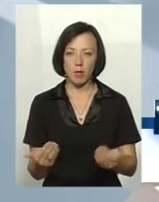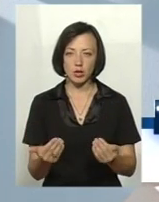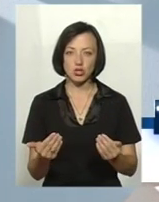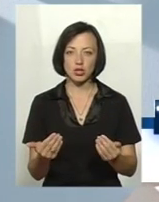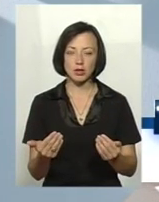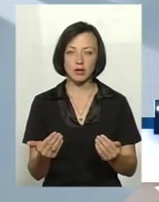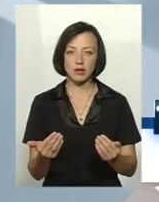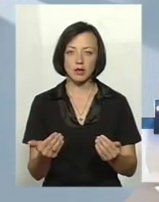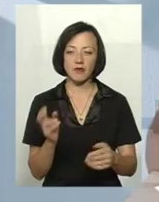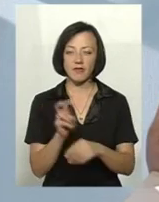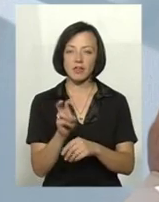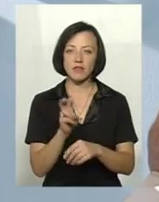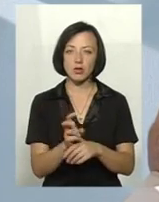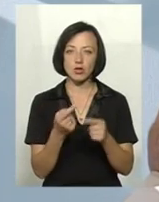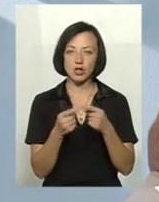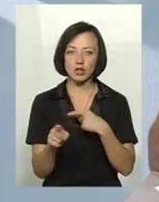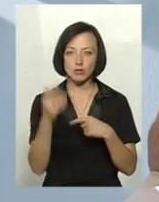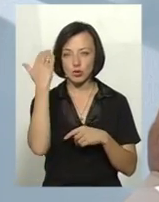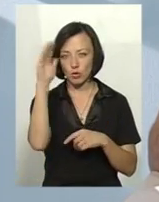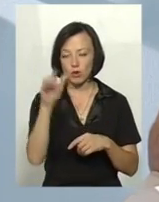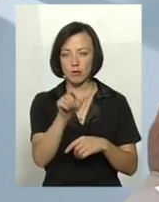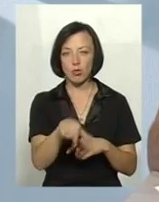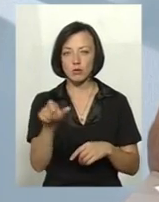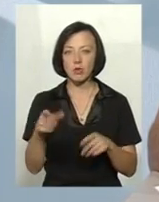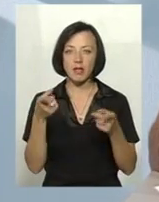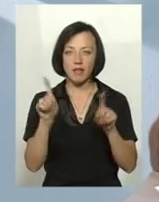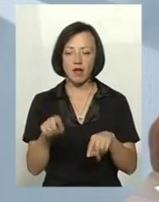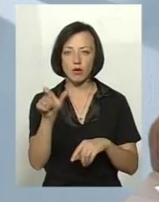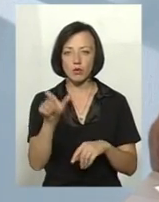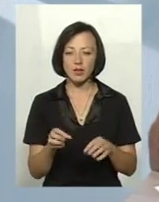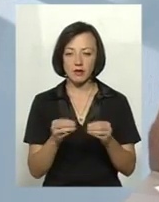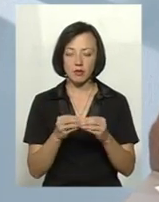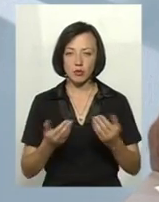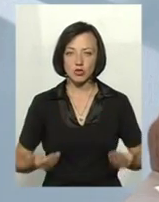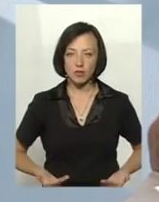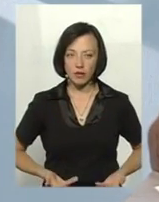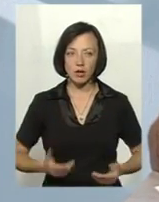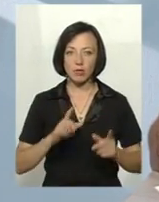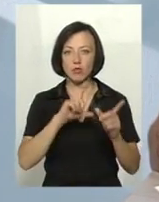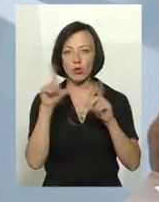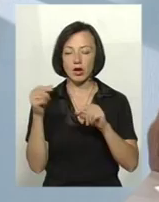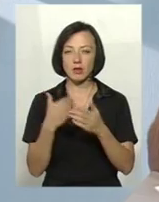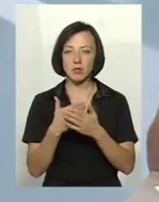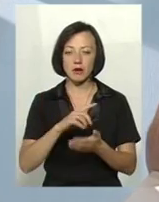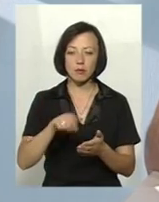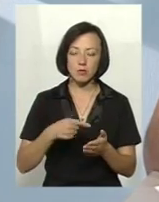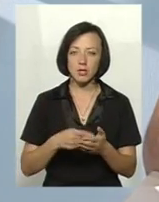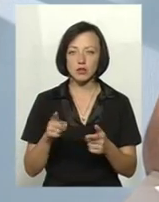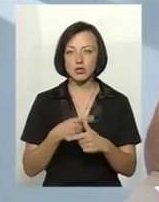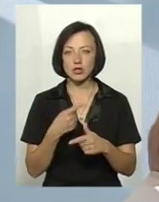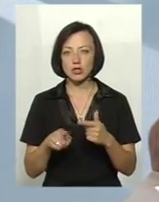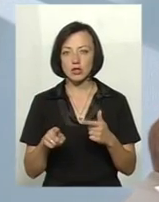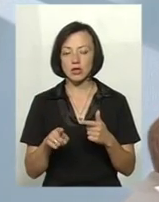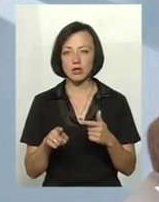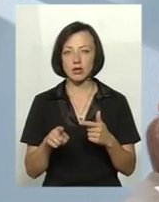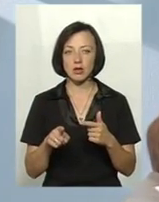відвідування іншими сторонніми особами, навіть та сама людина, яка проживає, як десь поїхав, наприклад, в місто, чи десь